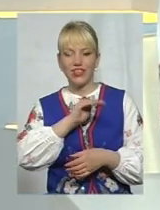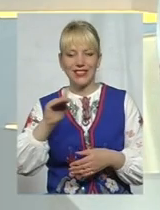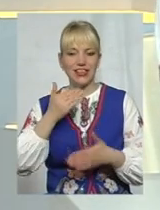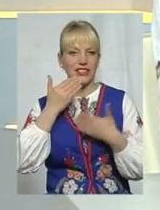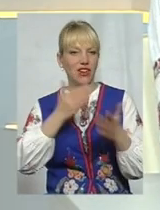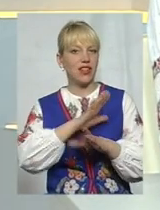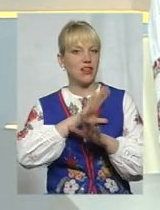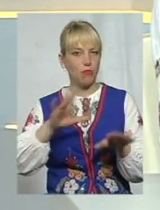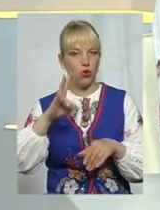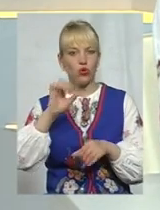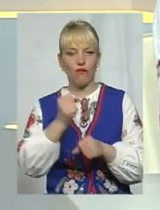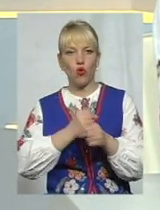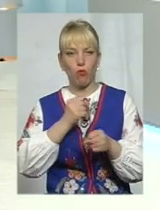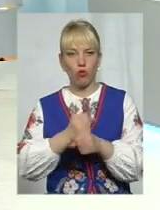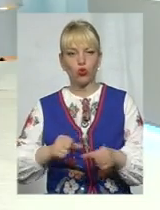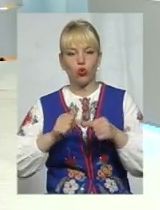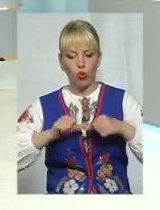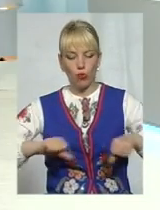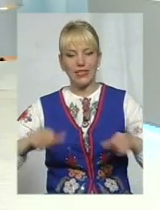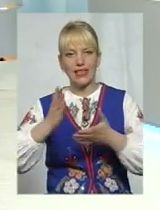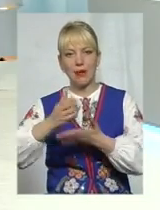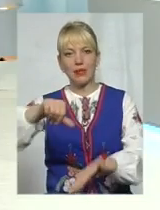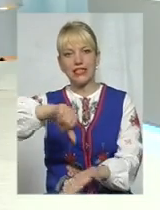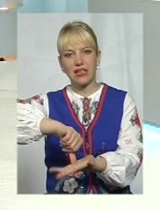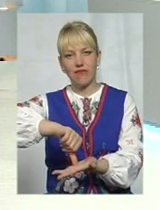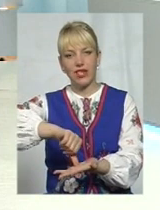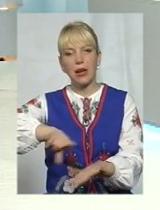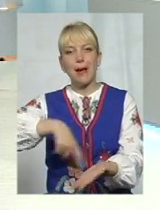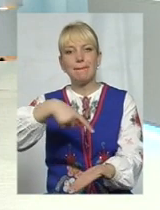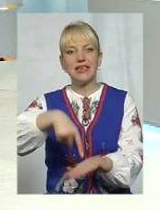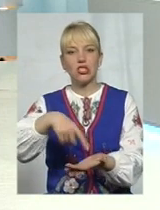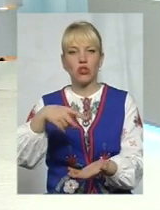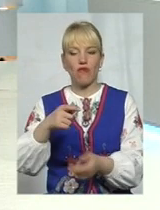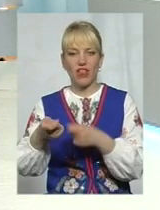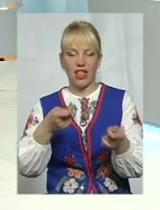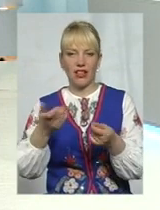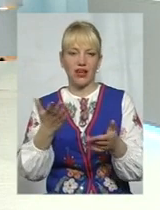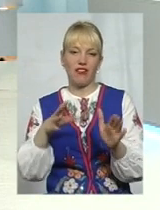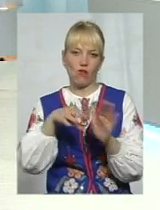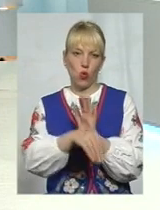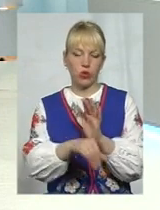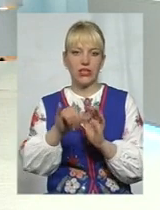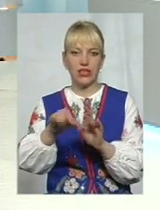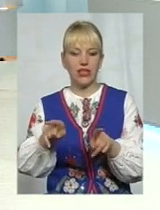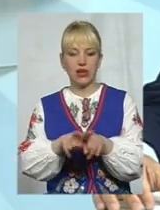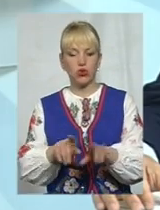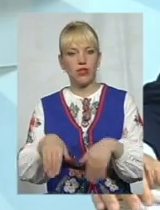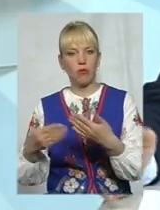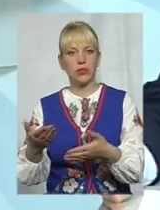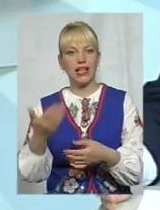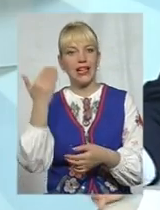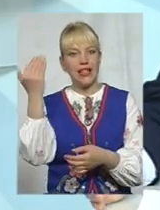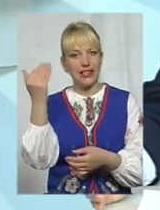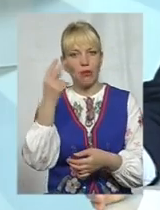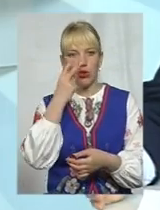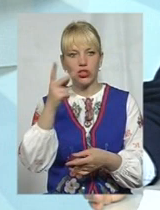але я ще раз скажу, в робочу комісію є представник міської влади, який входить, який теж ми запропонували їм, щоб вони чітко нам